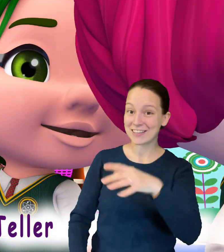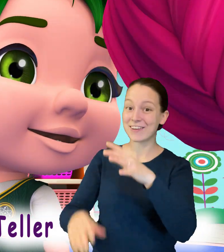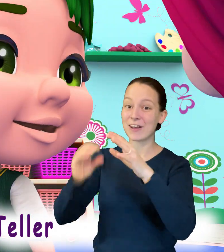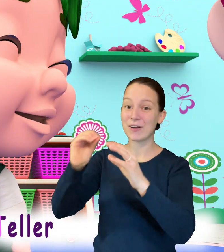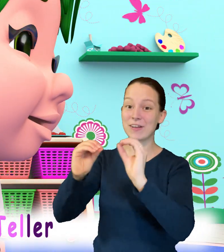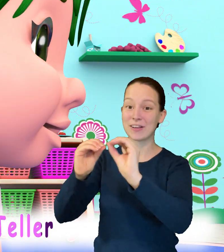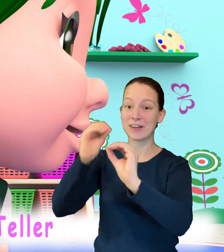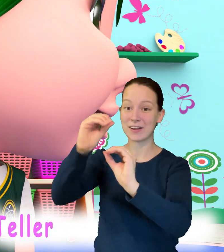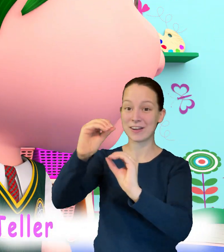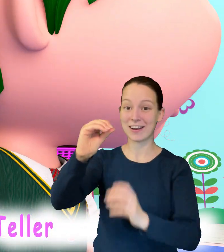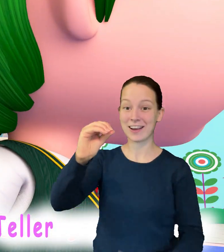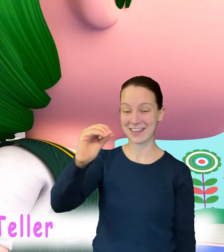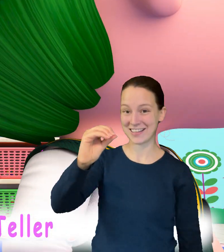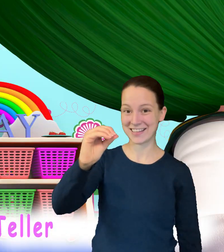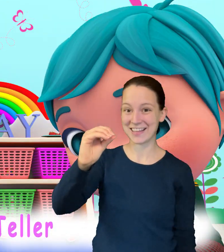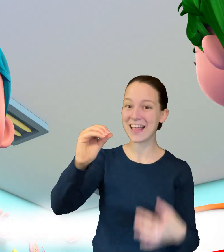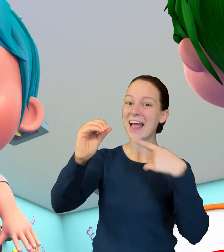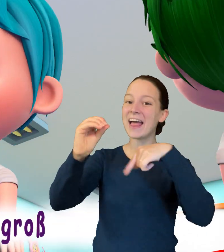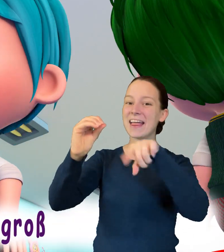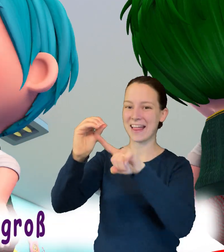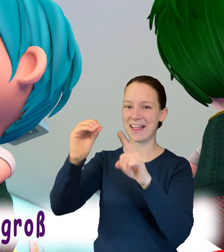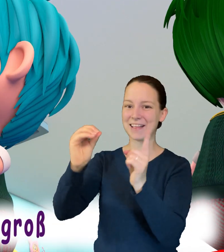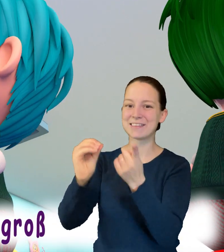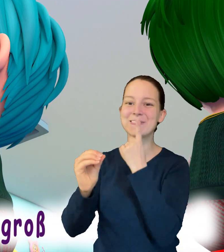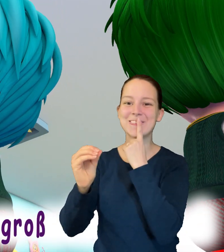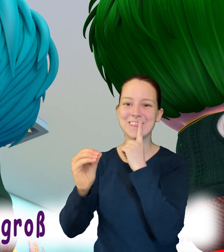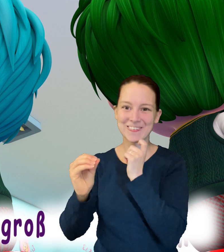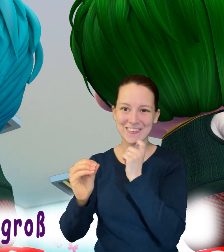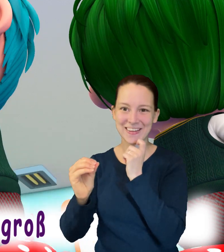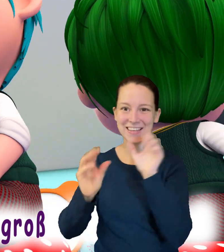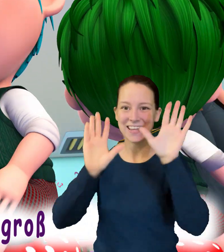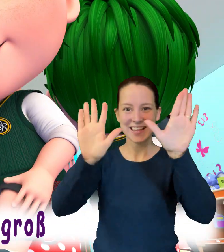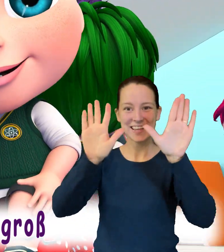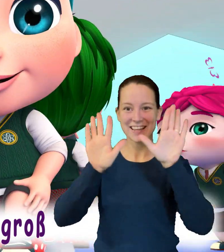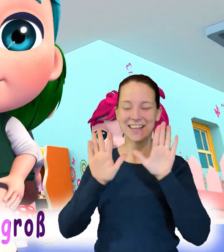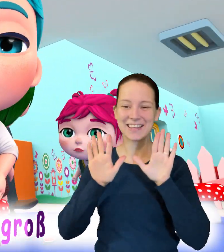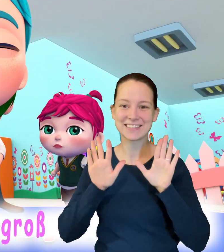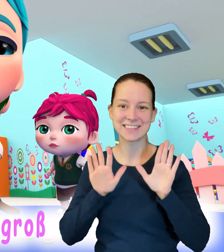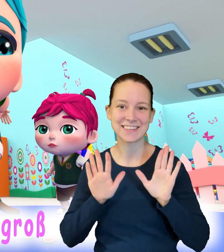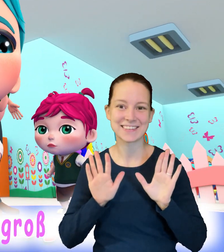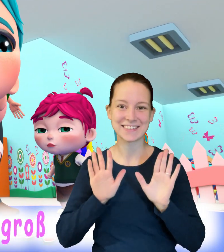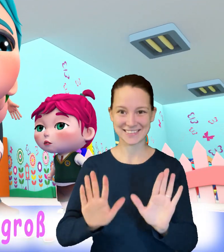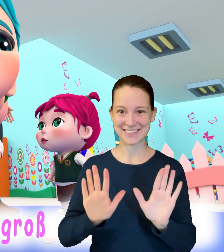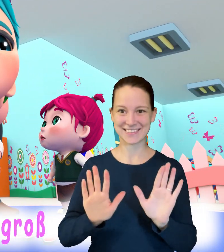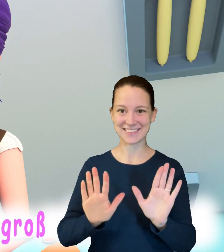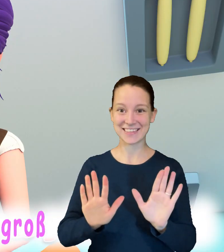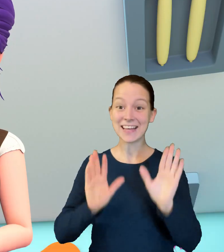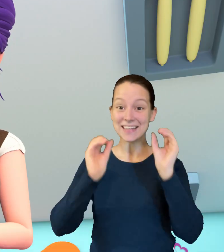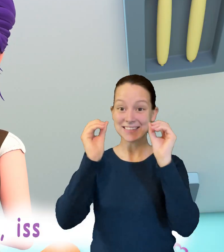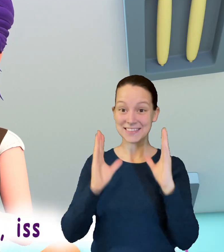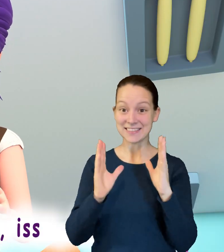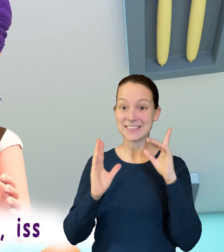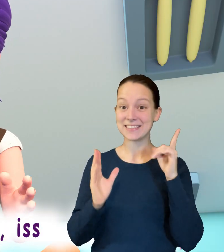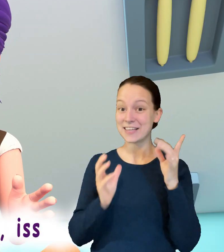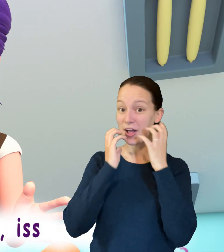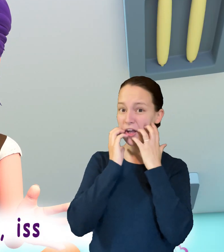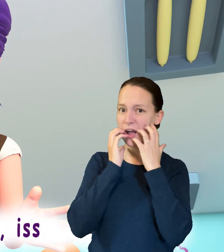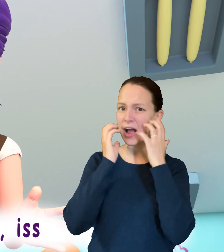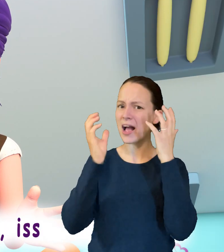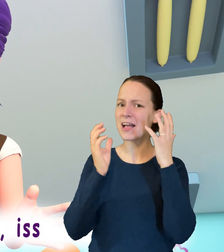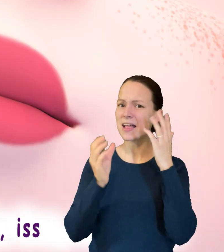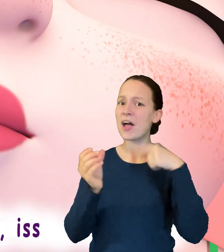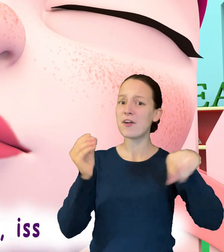Zwei rote Äpfel auf meinem Teller, so schön rot und so schön